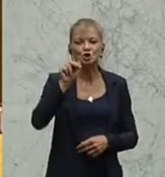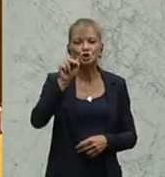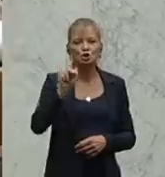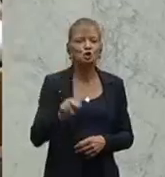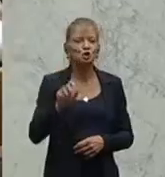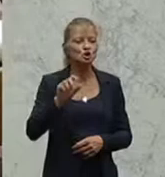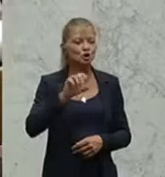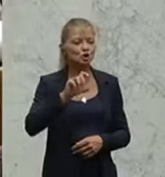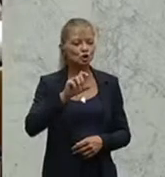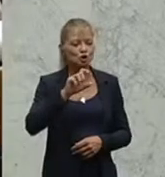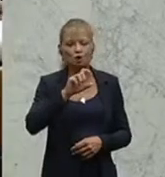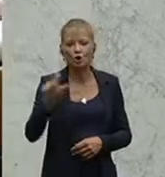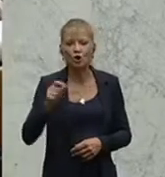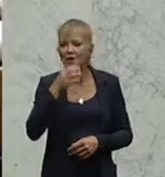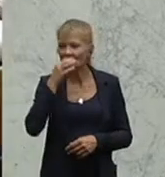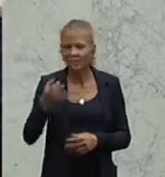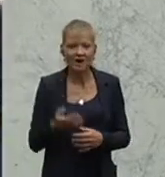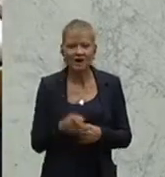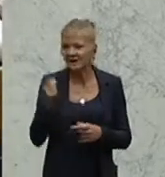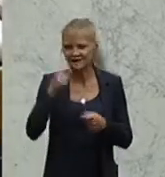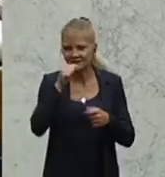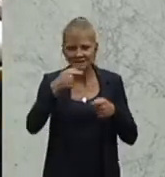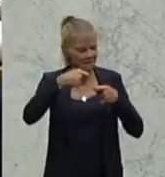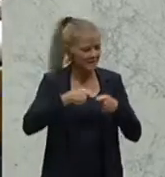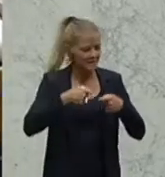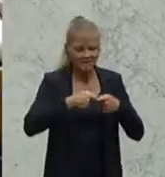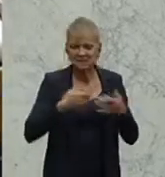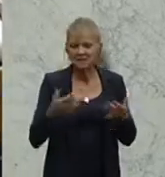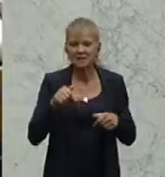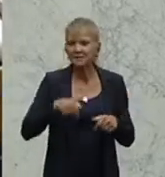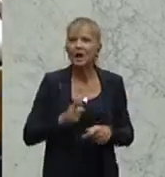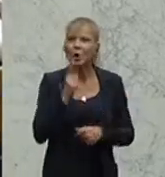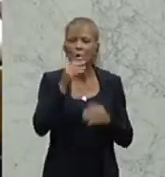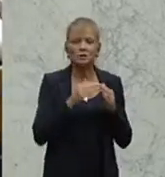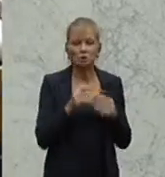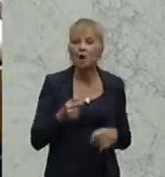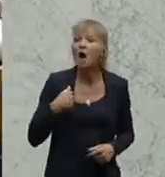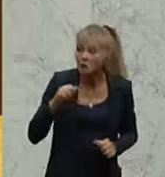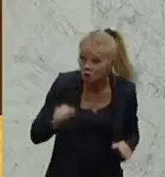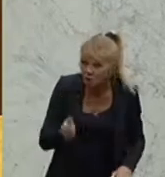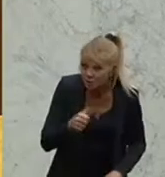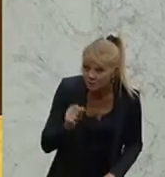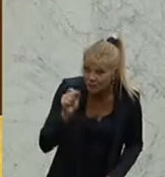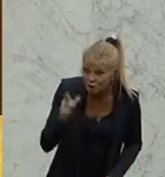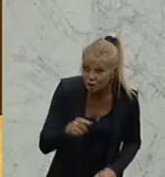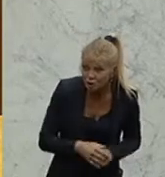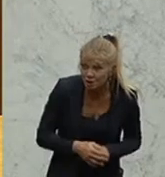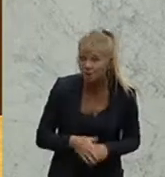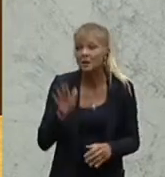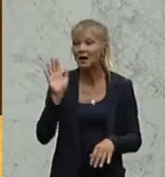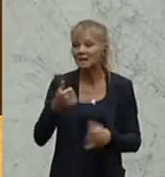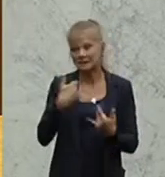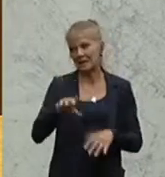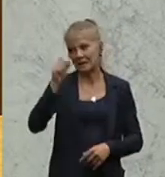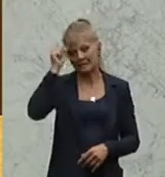Und ich könnte ihm ja, ich könnte ihm ein SMS schreiben, das ist eine sehr intelligente Aussage vom Herrn Abgeordneten. Aber